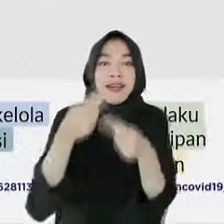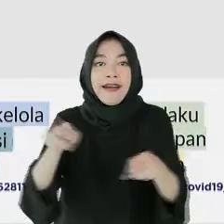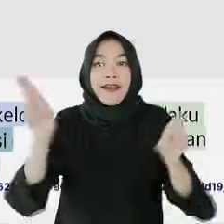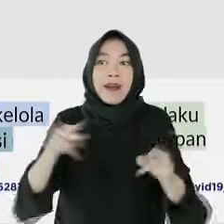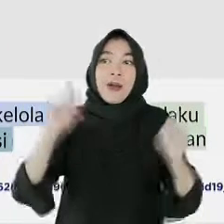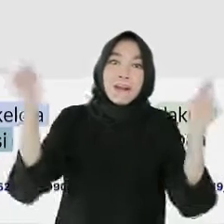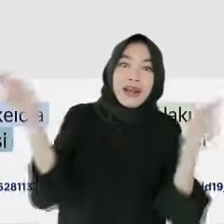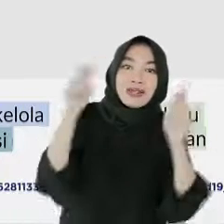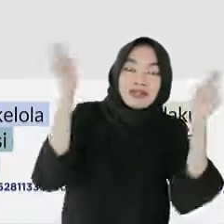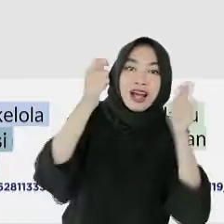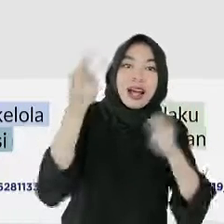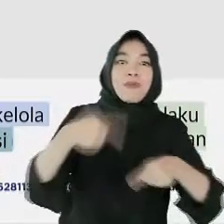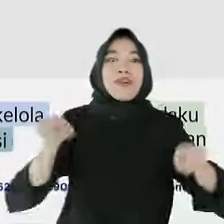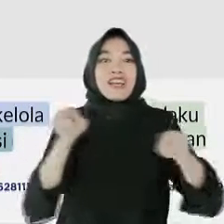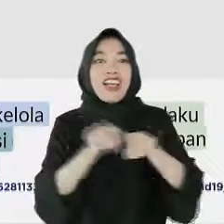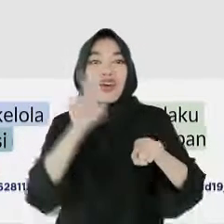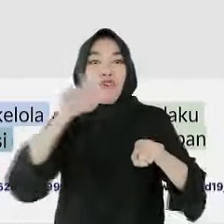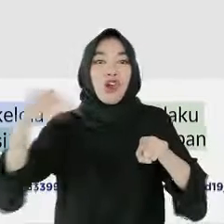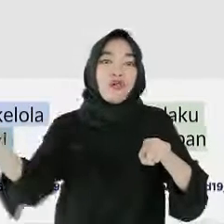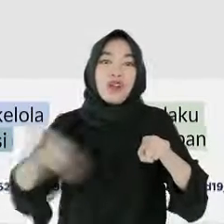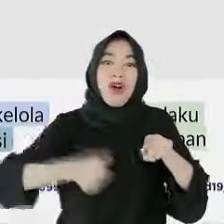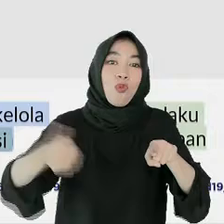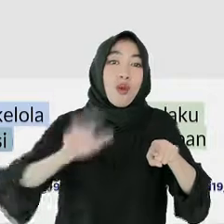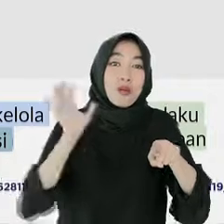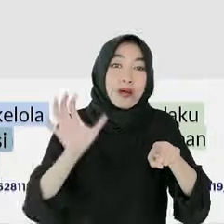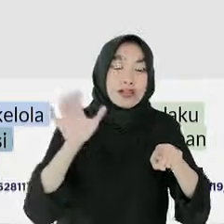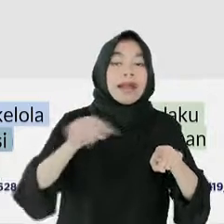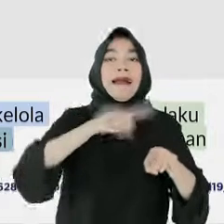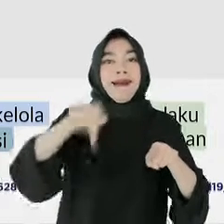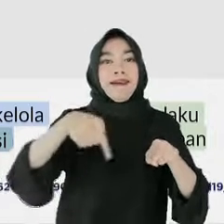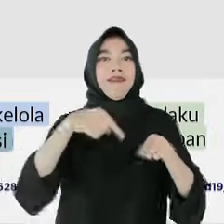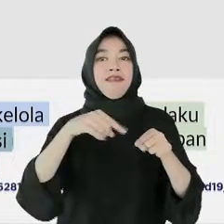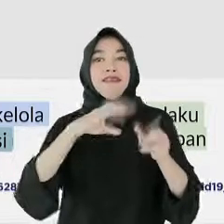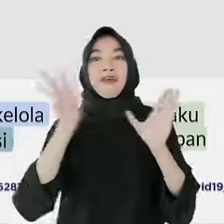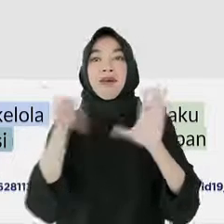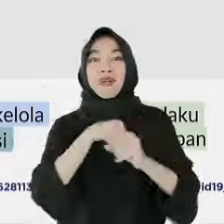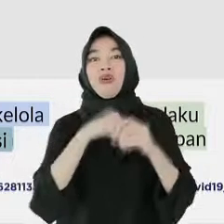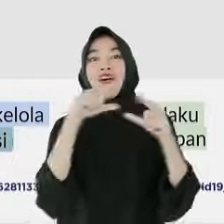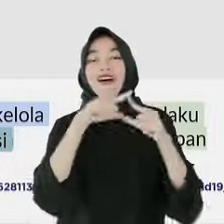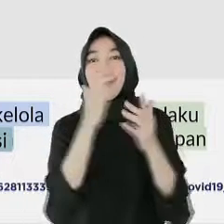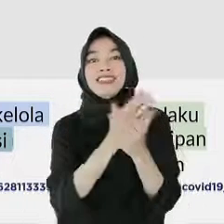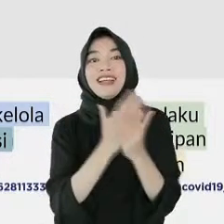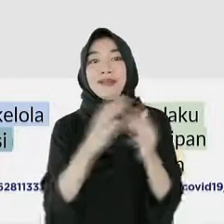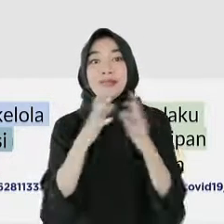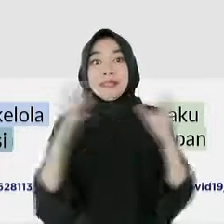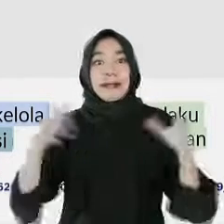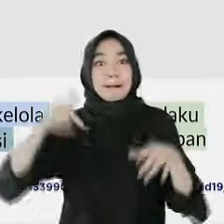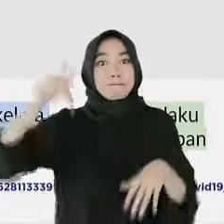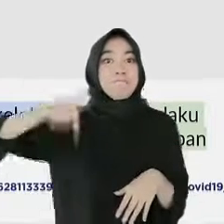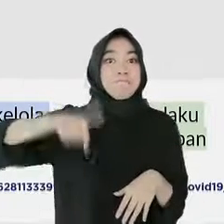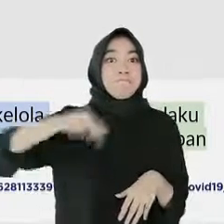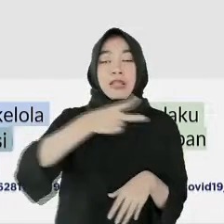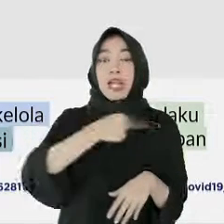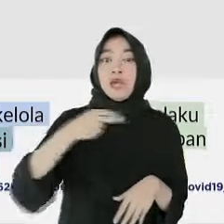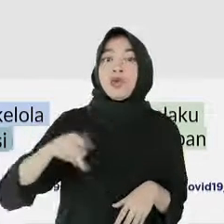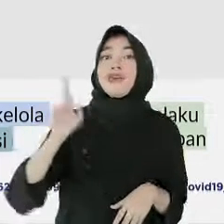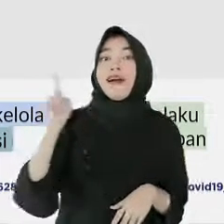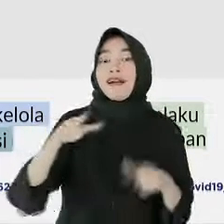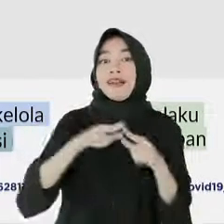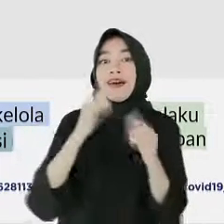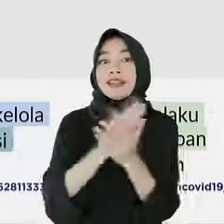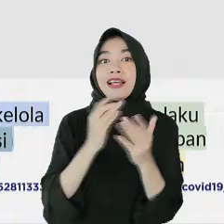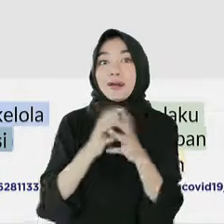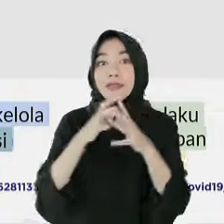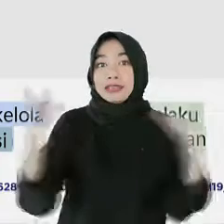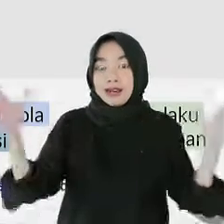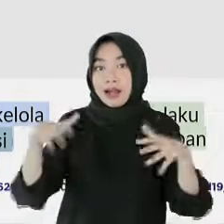maupun acara pernikahan yang besar. Saat ini, Indonesia sendiri menyelenggarakan dua perhelatan berskala nasional, yaitu